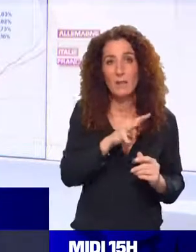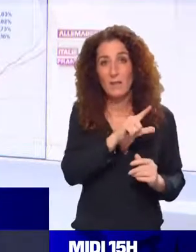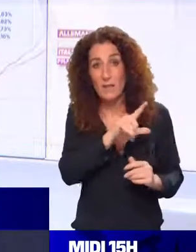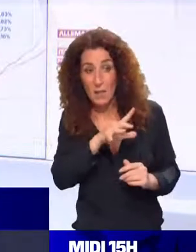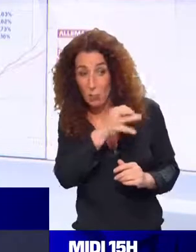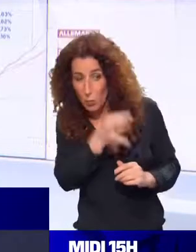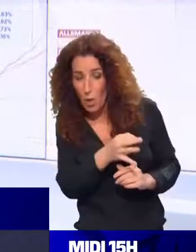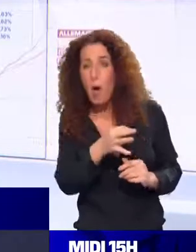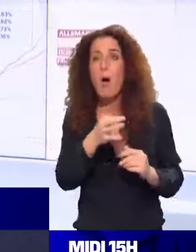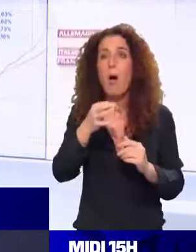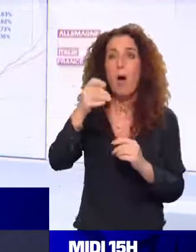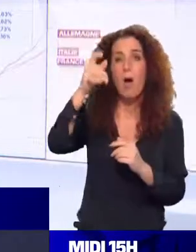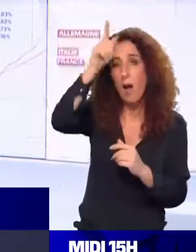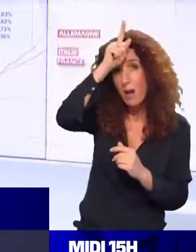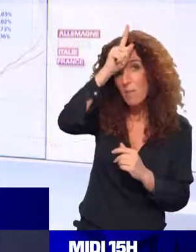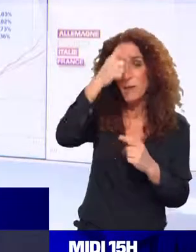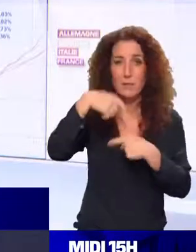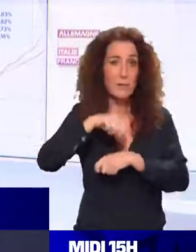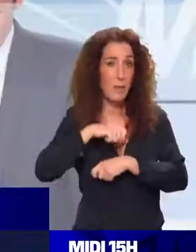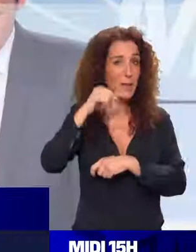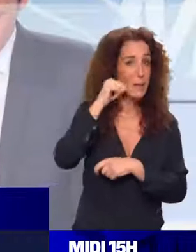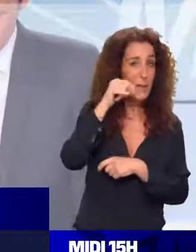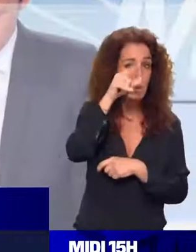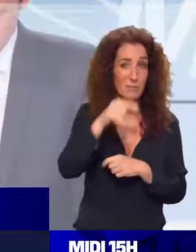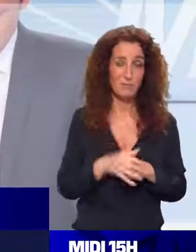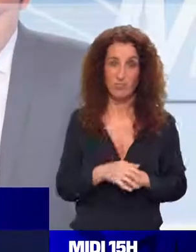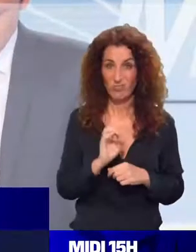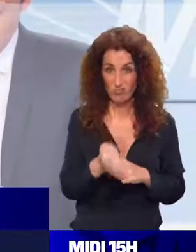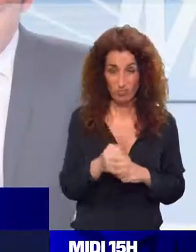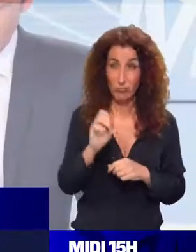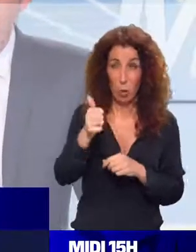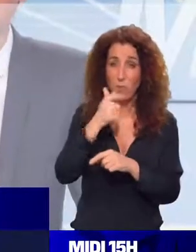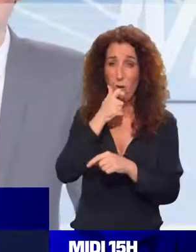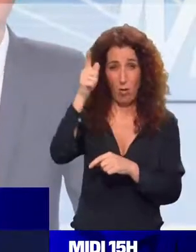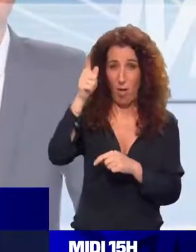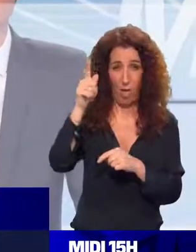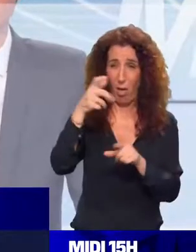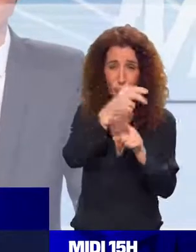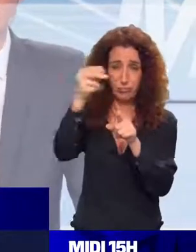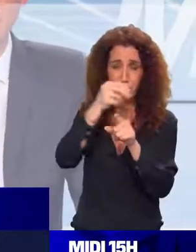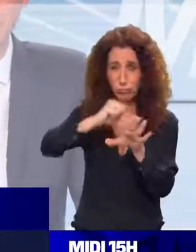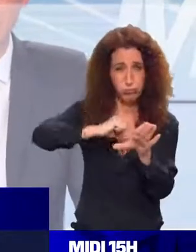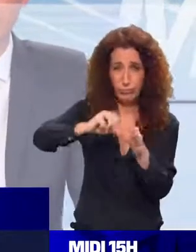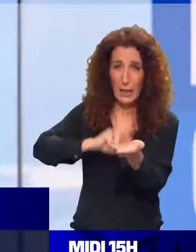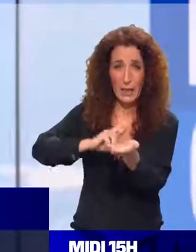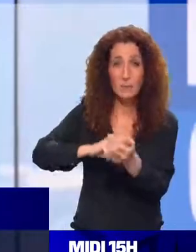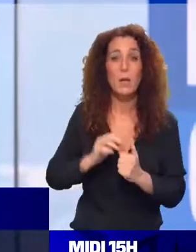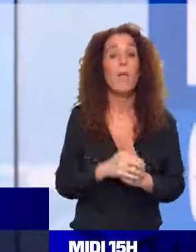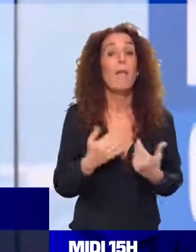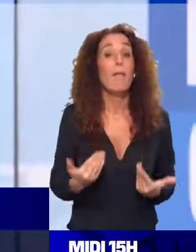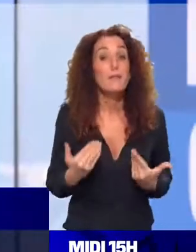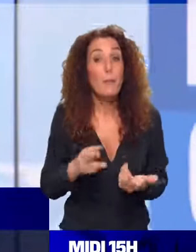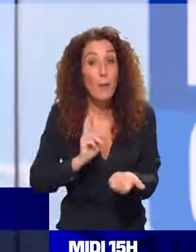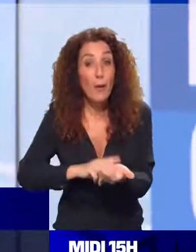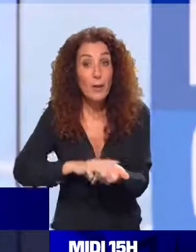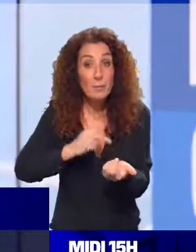% pour l'Allemagne, l'Espagne ou encore l'Italie. Tous derrière et le Royaume-Uni devant au quotidien. Fanny, qui a le rythme de vaccination le plus élevé en ce moment ?